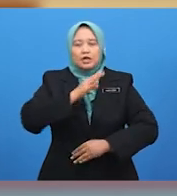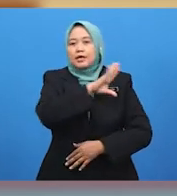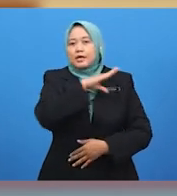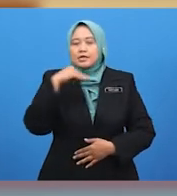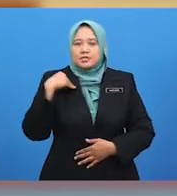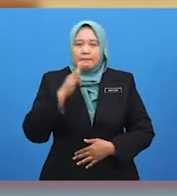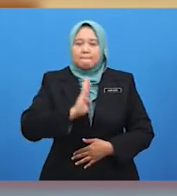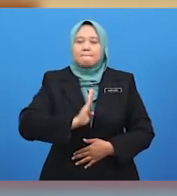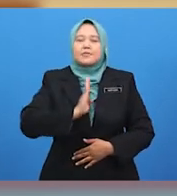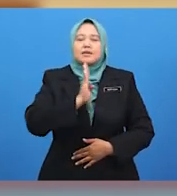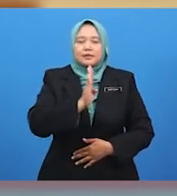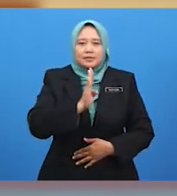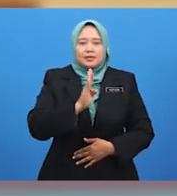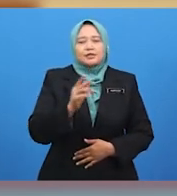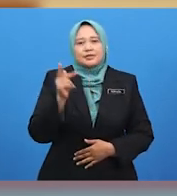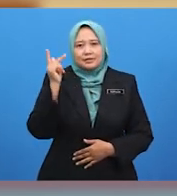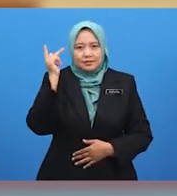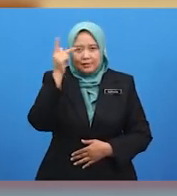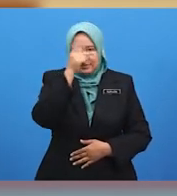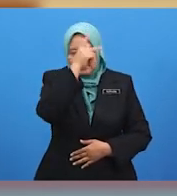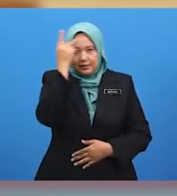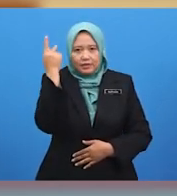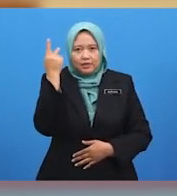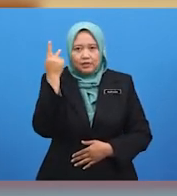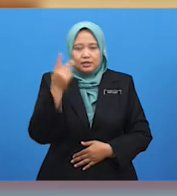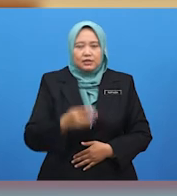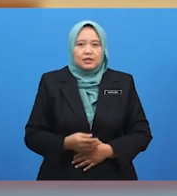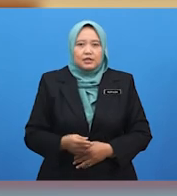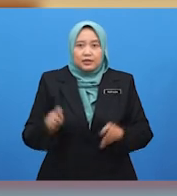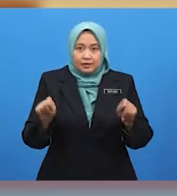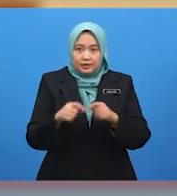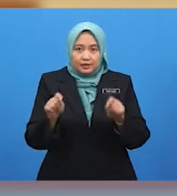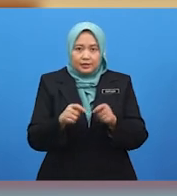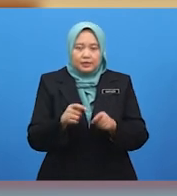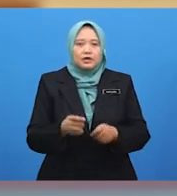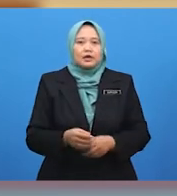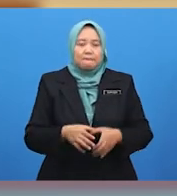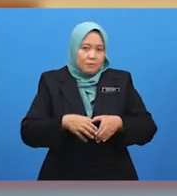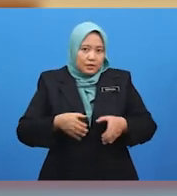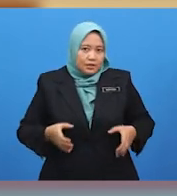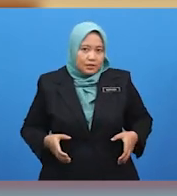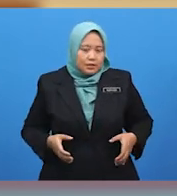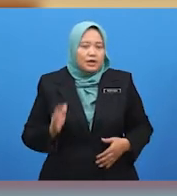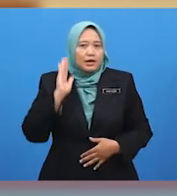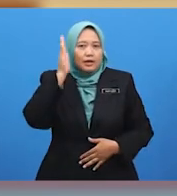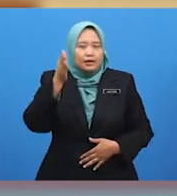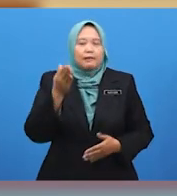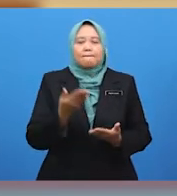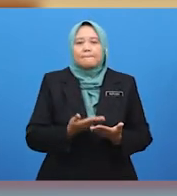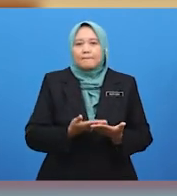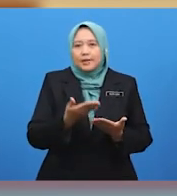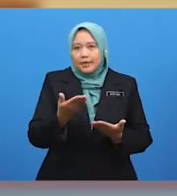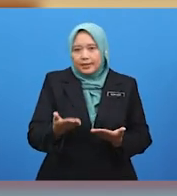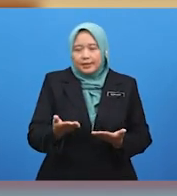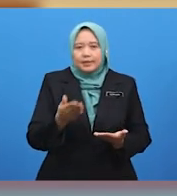mendatangkan kebaikan kepada semua. Bagus. Syabas, Sang Rusa. Kumki dan murid-murid,